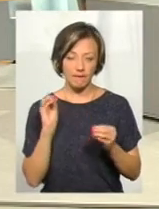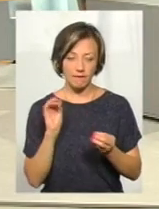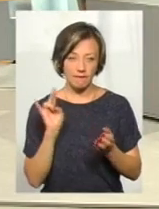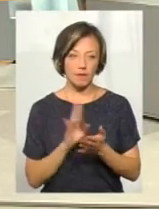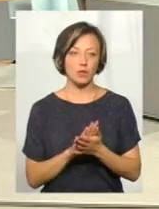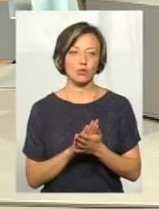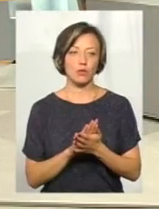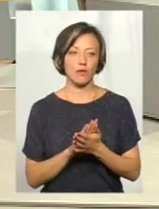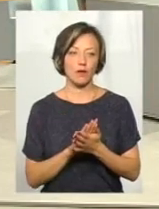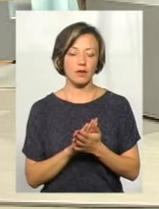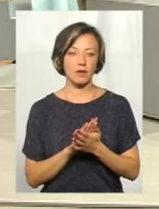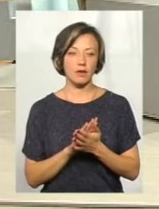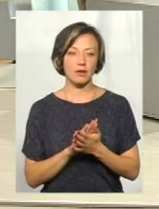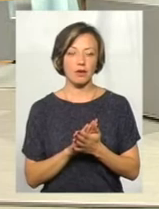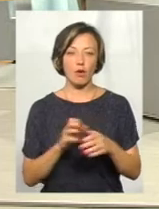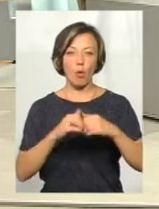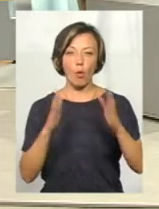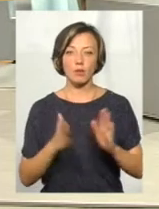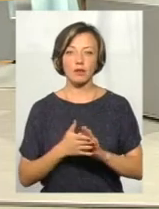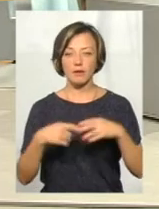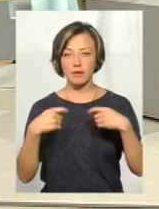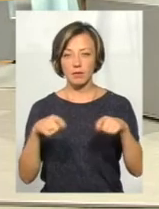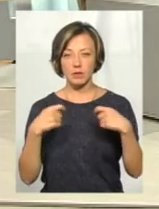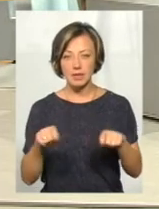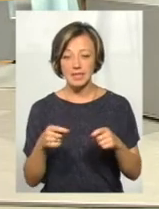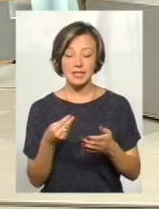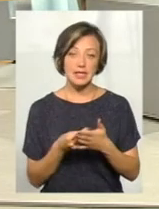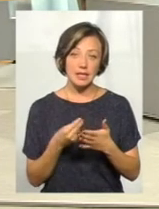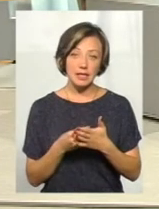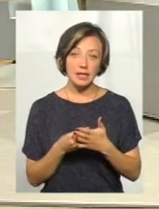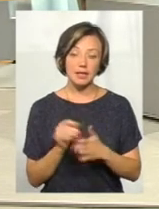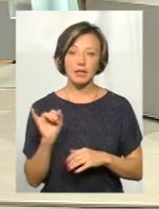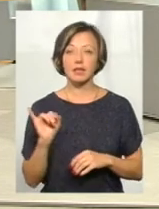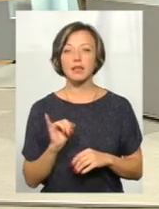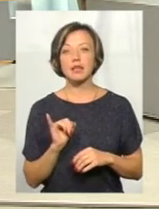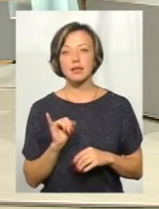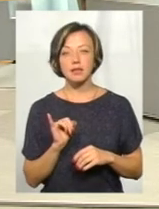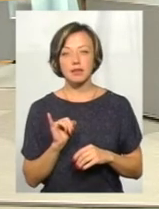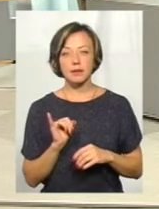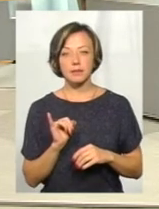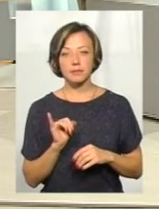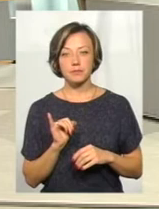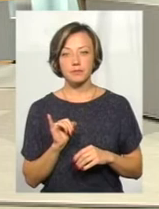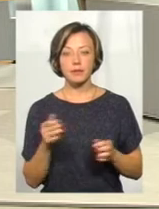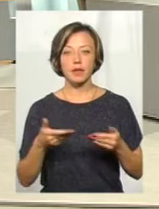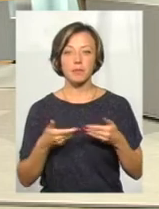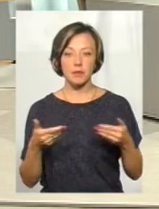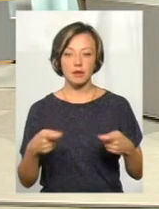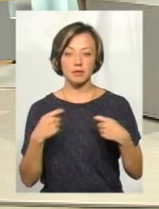оптово-відпускні граничні ціни і ми